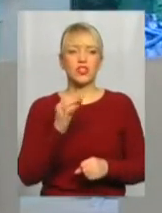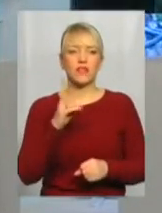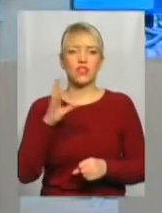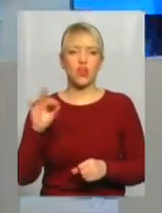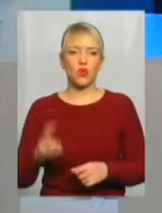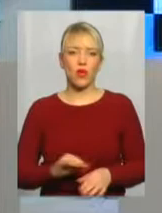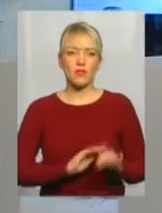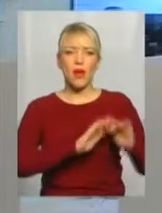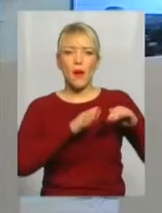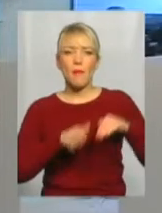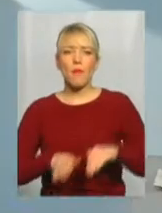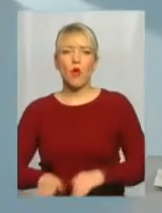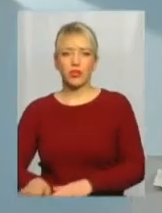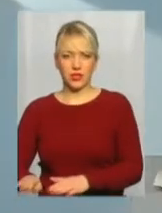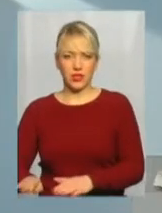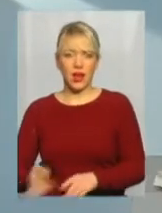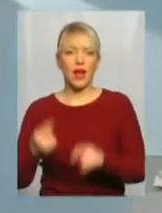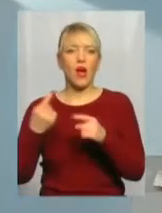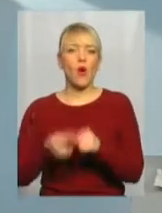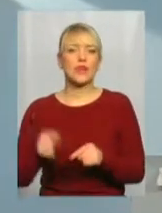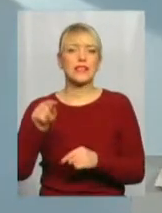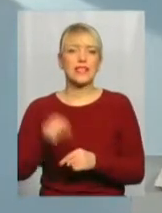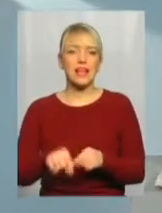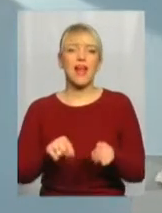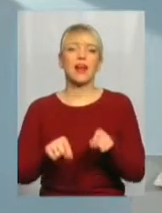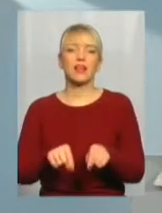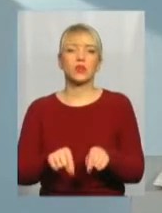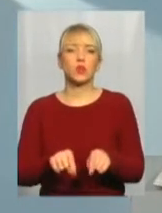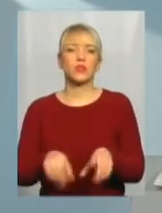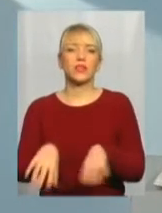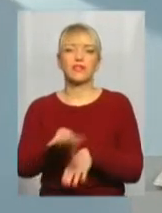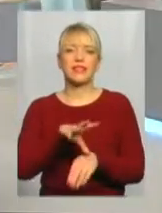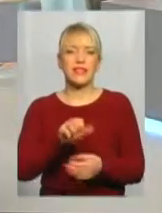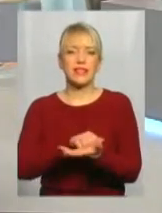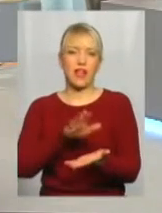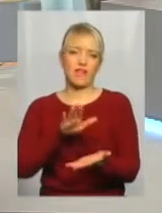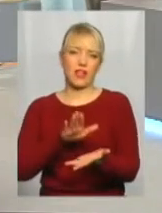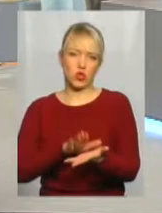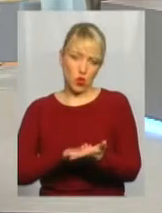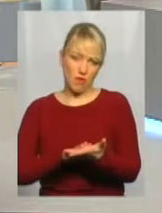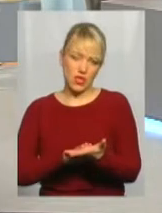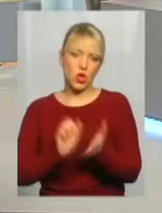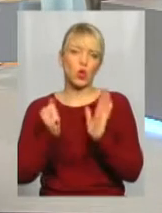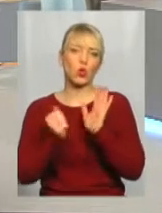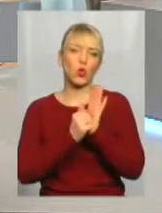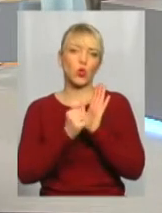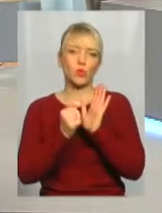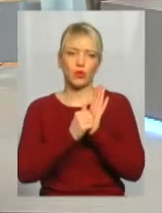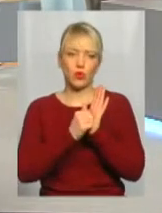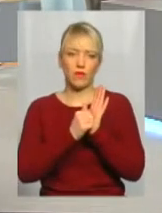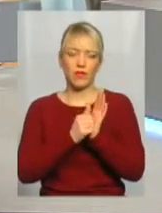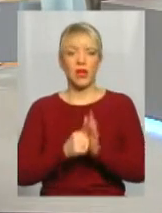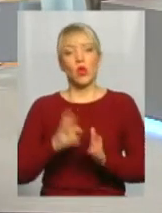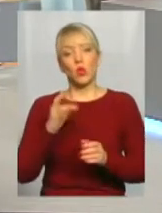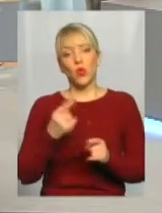поділля. Оце якраз, отут, все це і зафіксовано, і документовано. Ну, але це вже